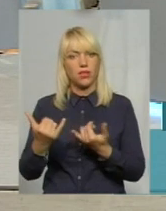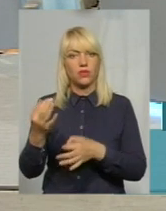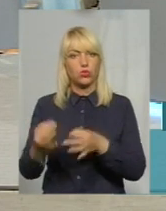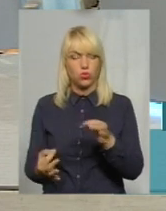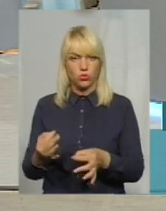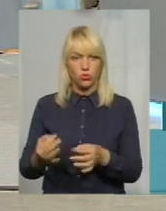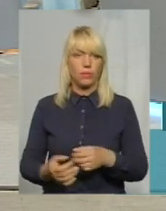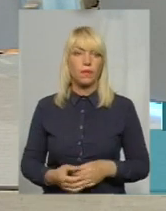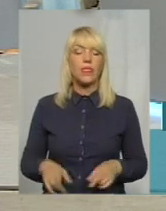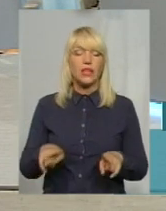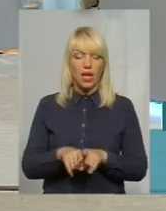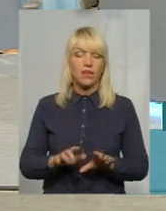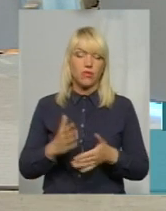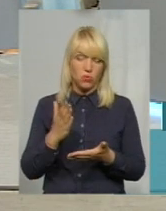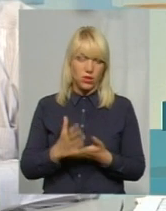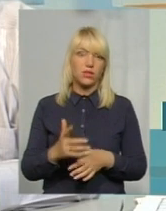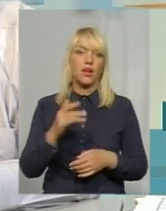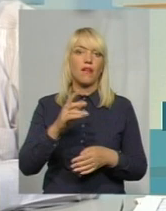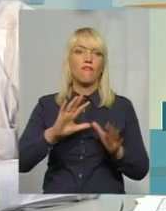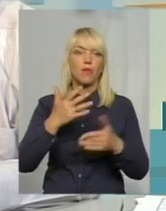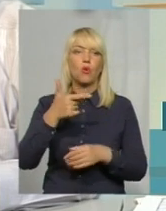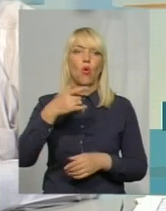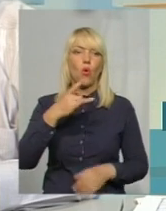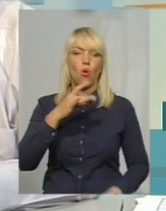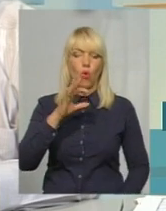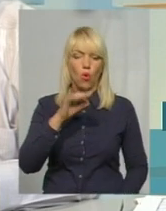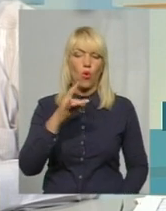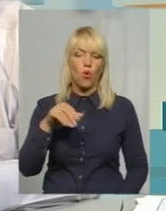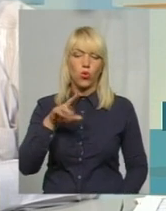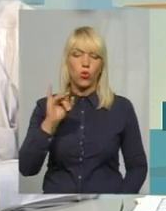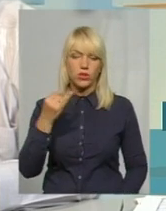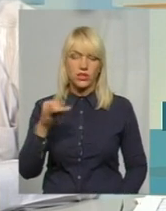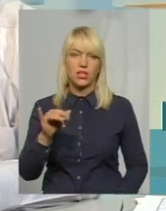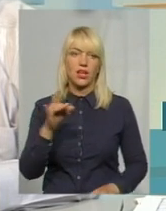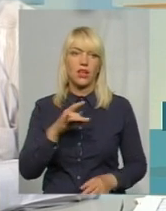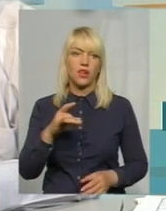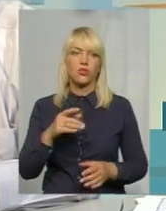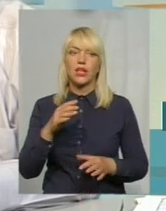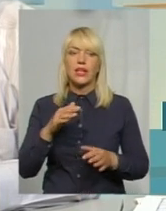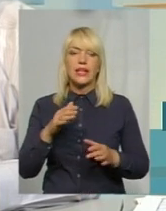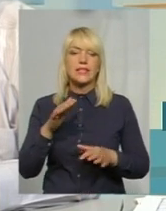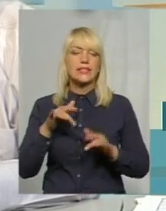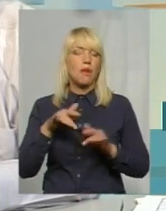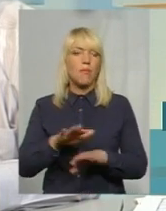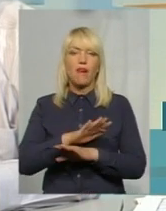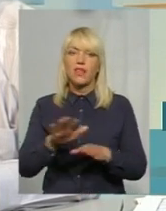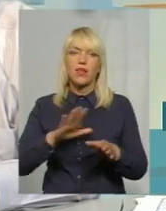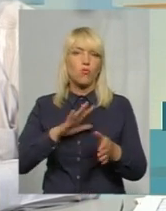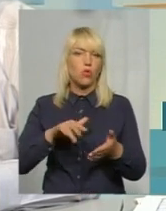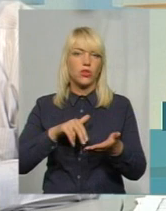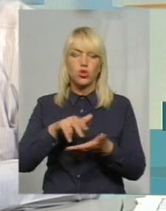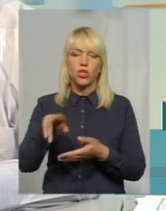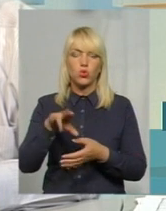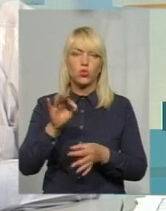випадок по Городоцькому району. Справа взагалі не дійшла до суду, ніхто не подавав. Була, якби, заключена